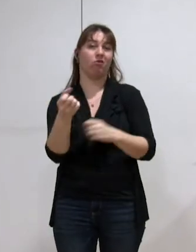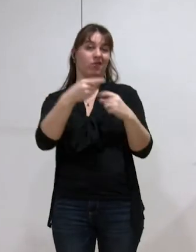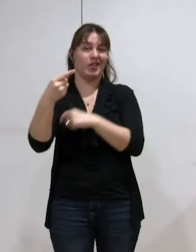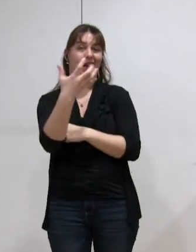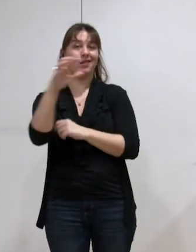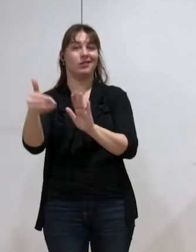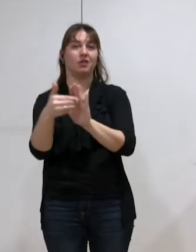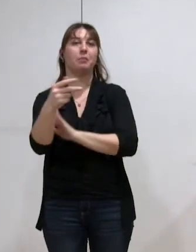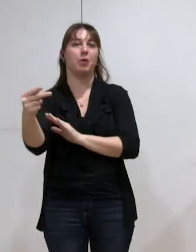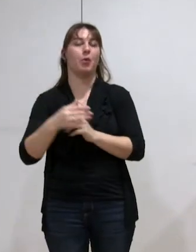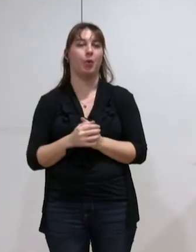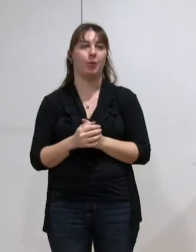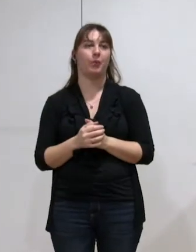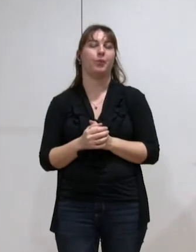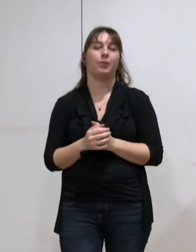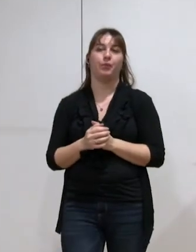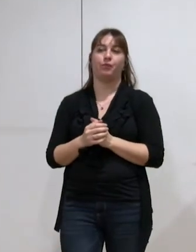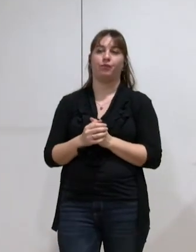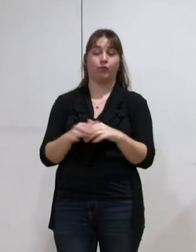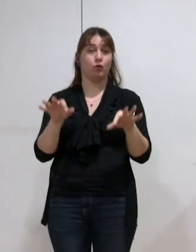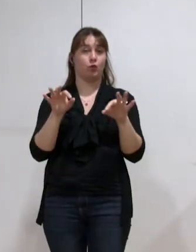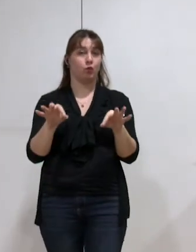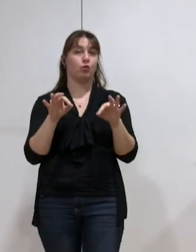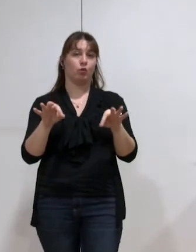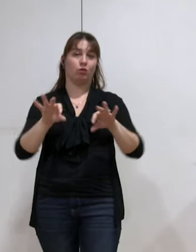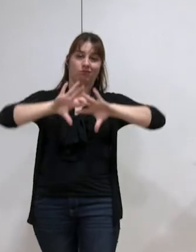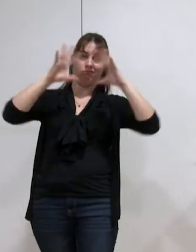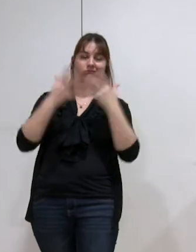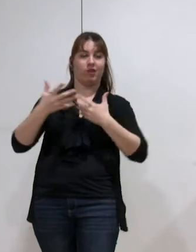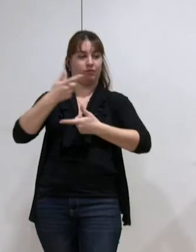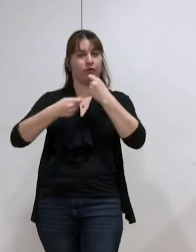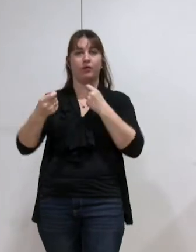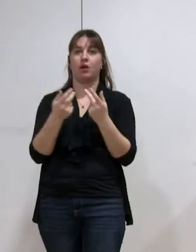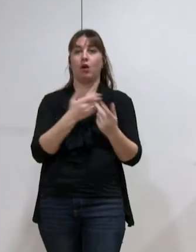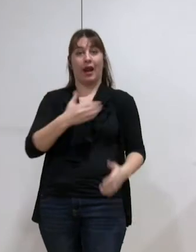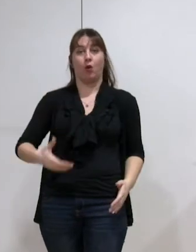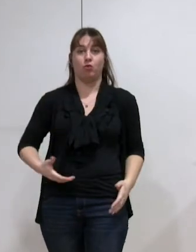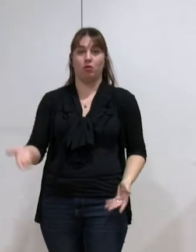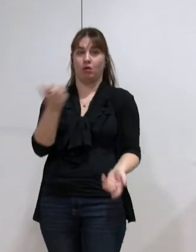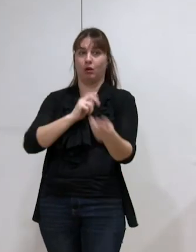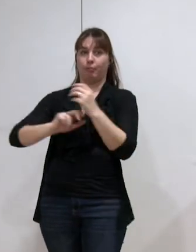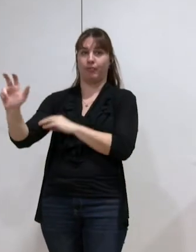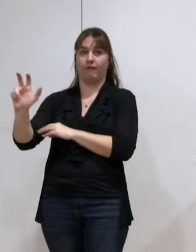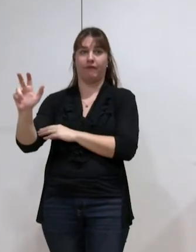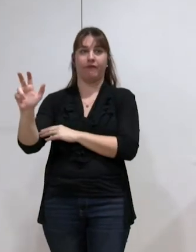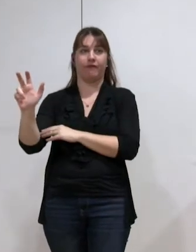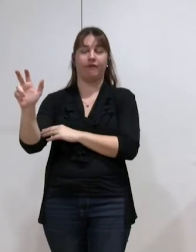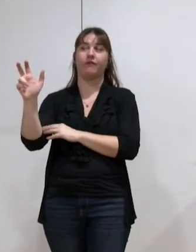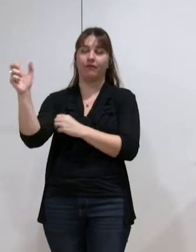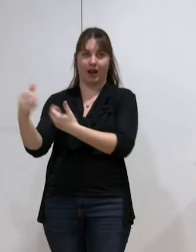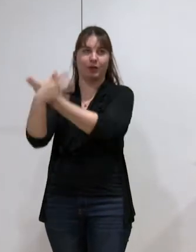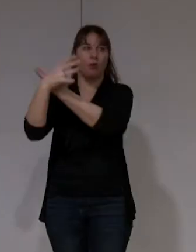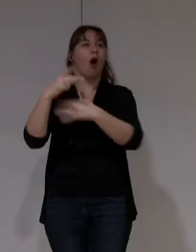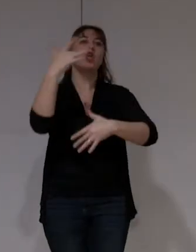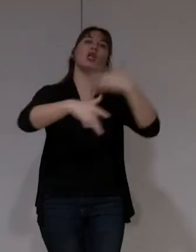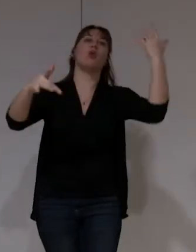euros, et donc finalement, c'est la structure de financement de la commune qui est transférée à la métropole. Ah oui, mais